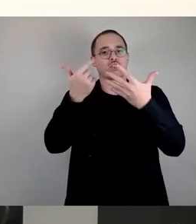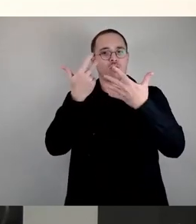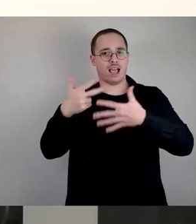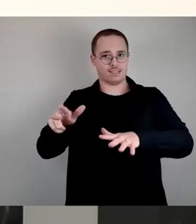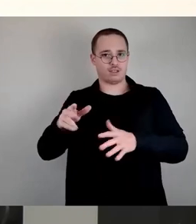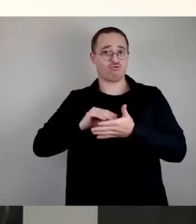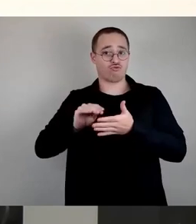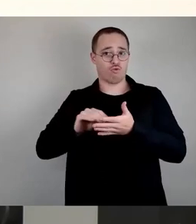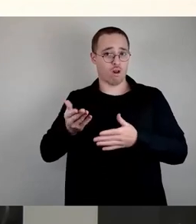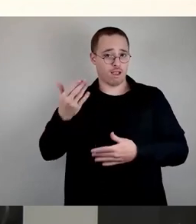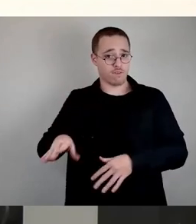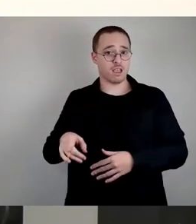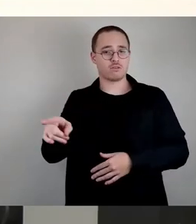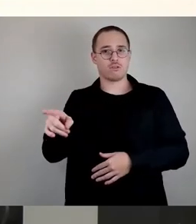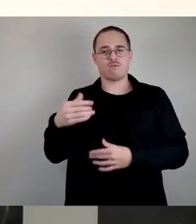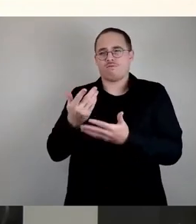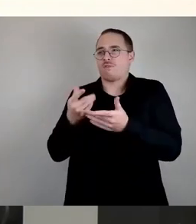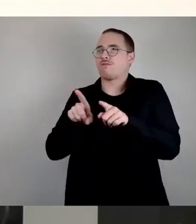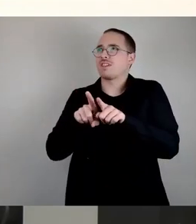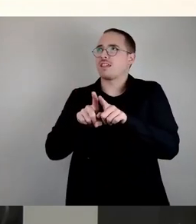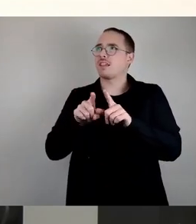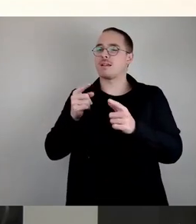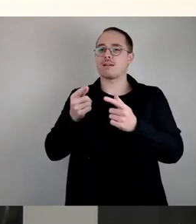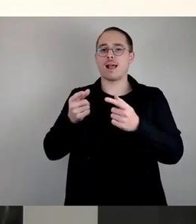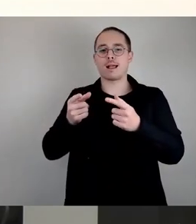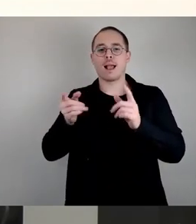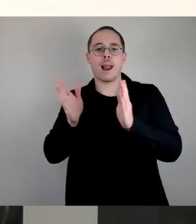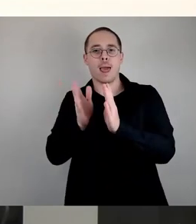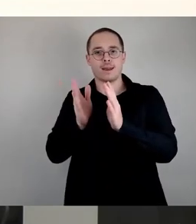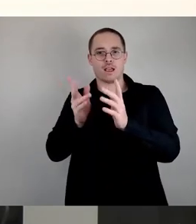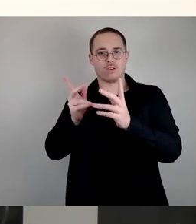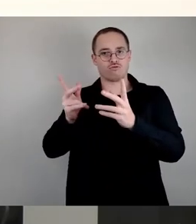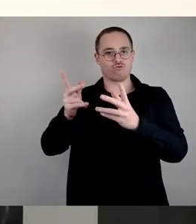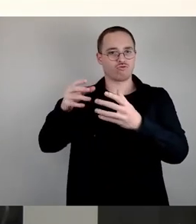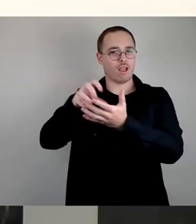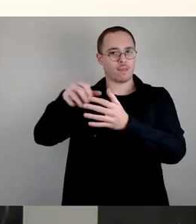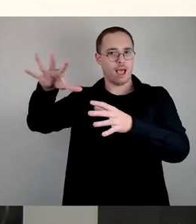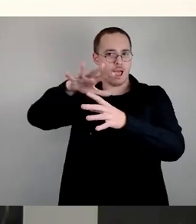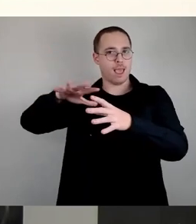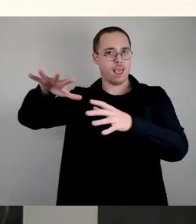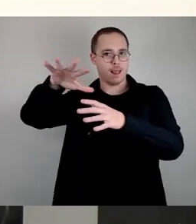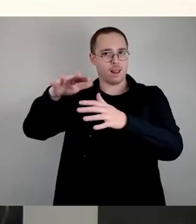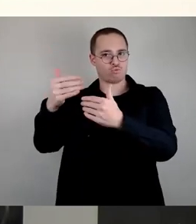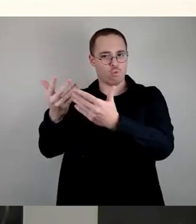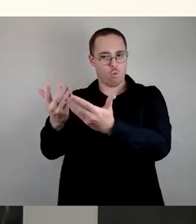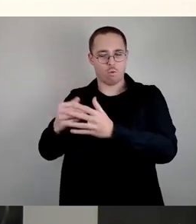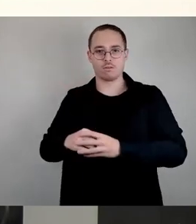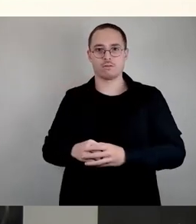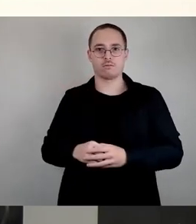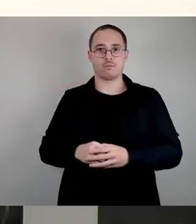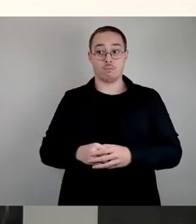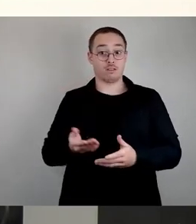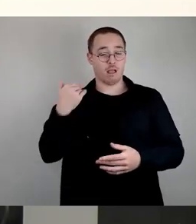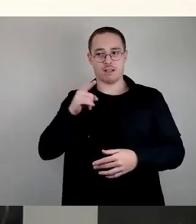kleiner Satelliten-Stadtteil, wie später dann auch das Fontane-Center. Nun haben wir für dieses Gebiet endlich eine neue